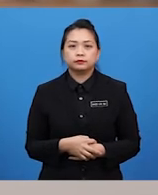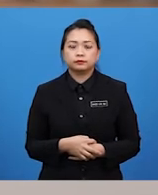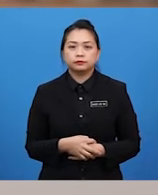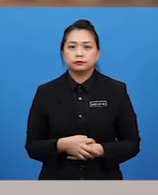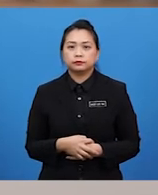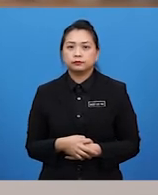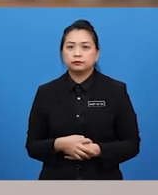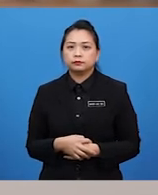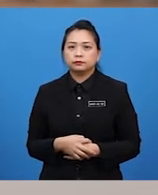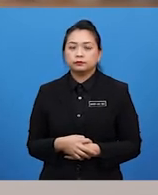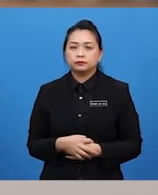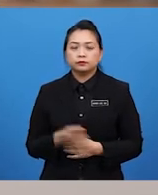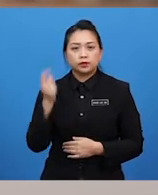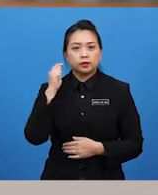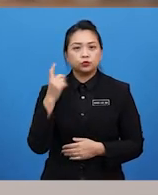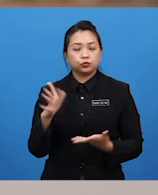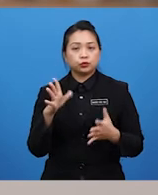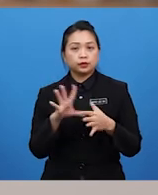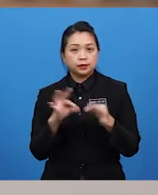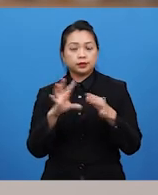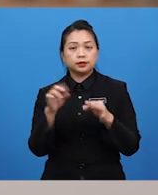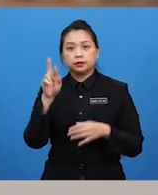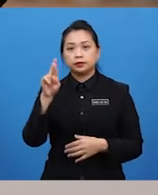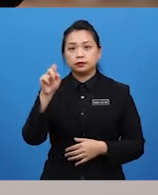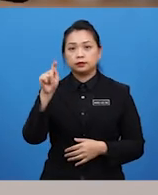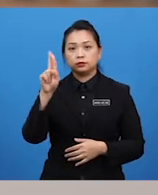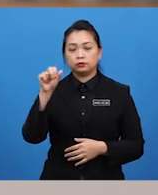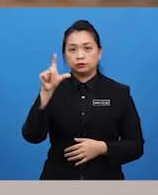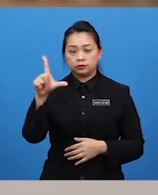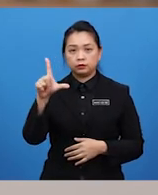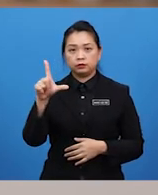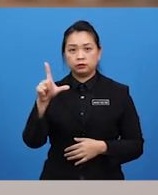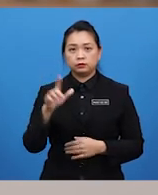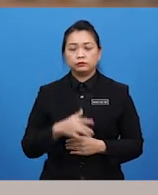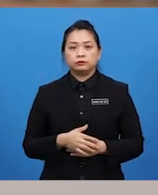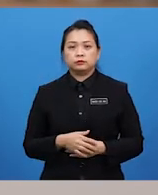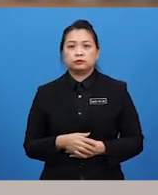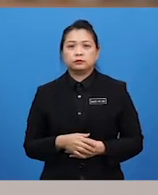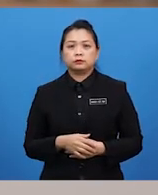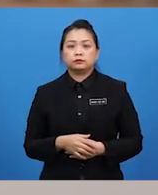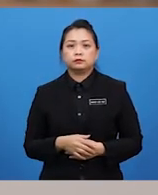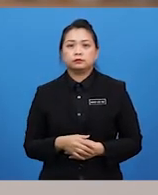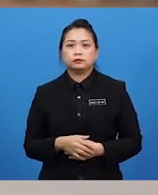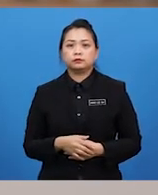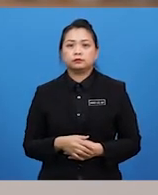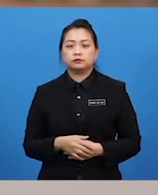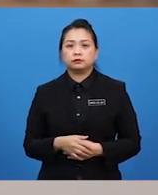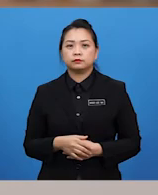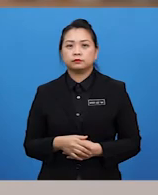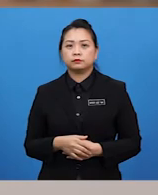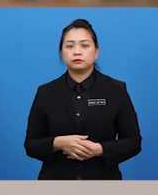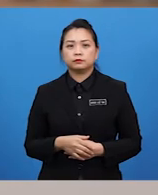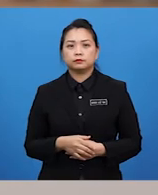kita dah cerita pasal ritual, kita dah cerita pasal pemujukan. Yang ini pula spiritual. Ya.